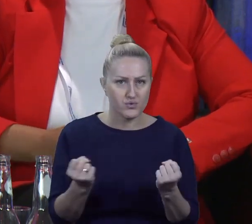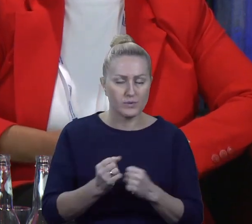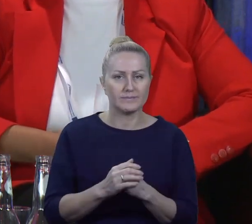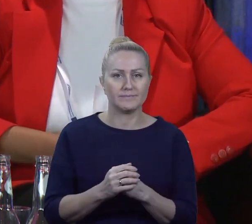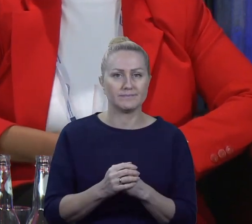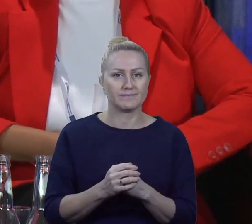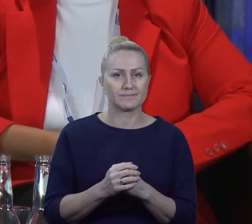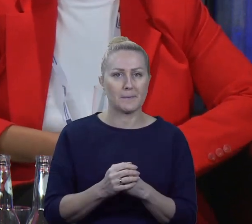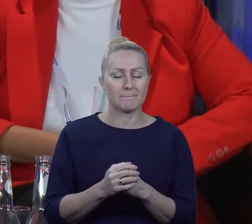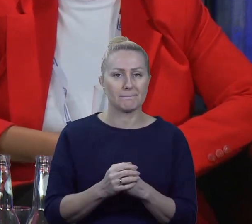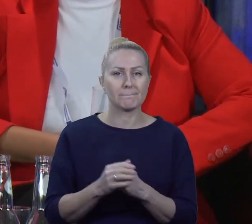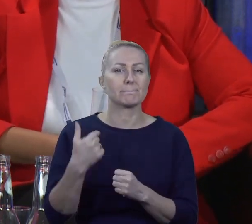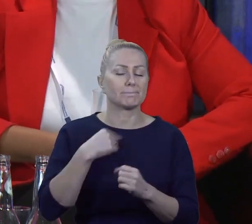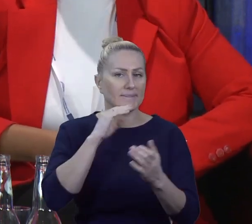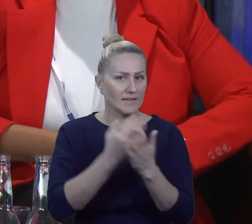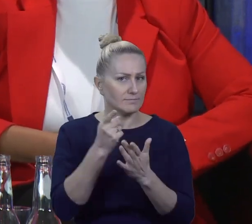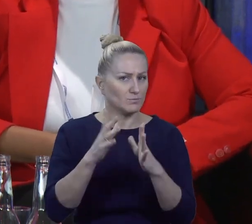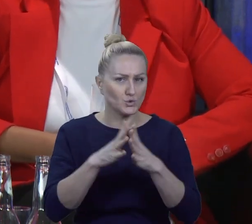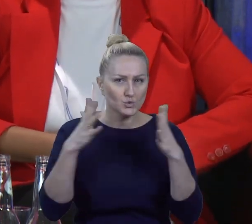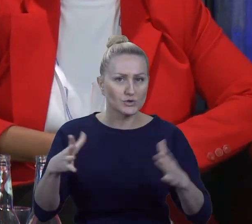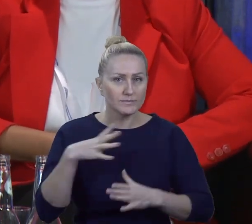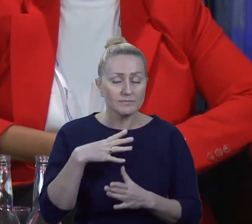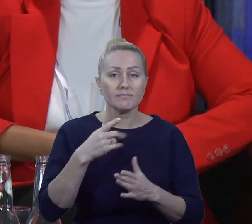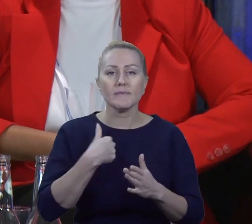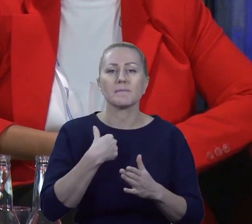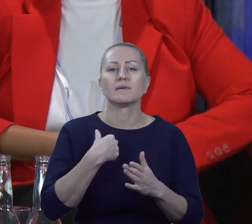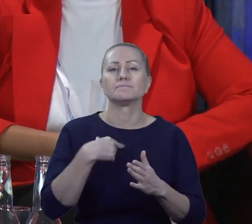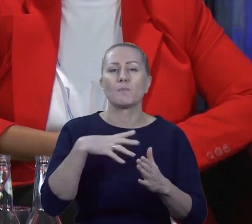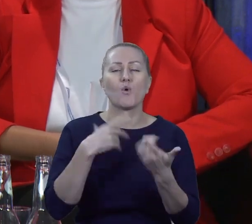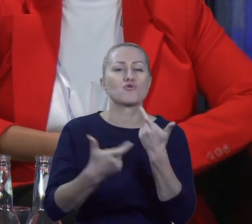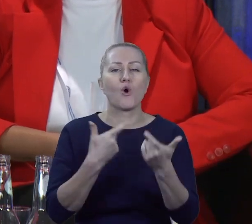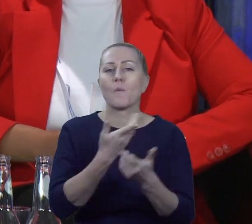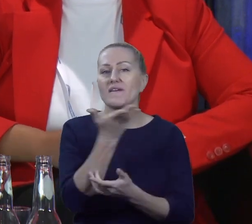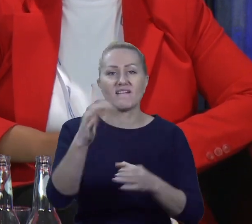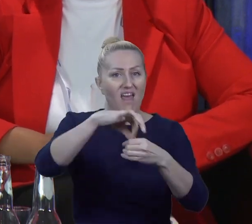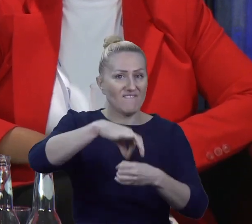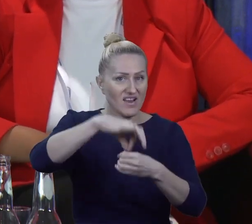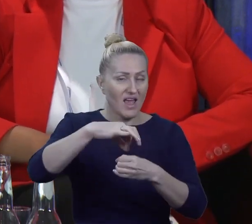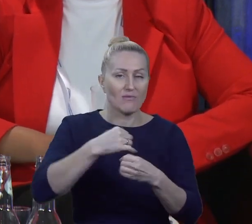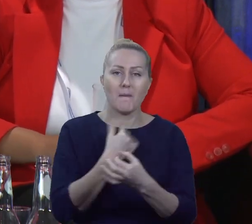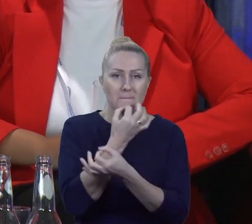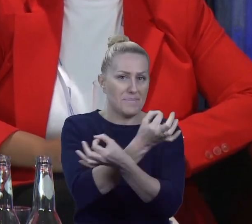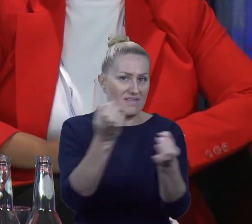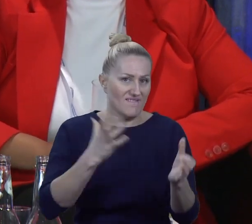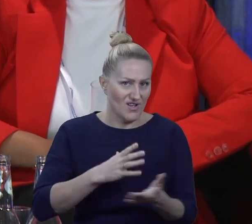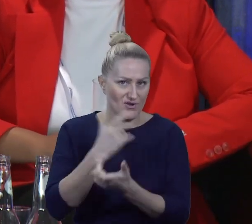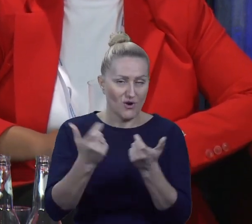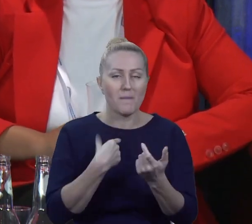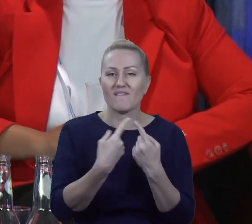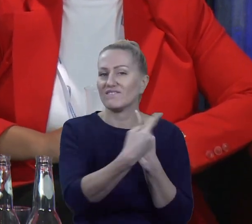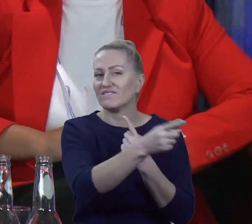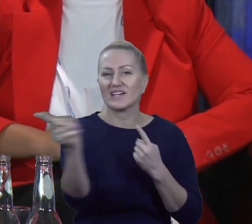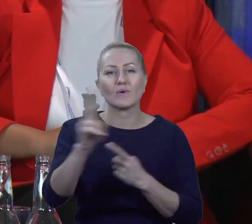i tak jak powiedziałem, bardzo duża. Po prostu wysłaliśmy, zrobiliśmy quasi-referendum, zachęcam wszystkich do zrobienia czegoś takiego. Zesłaliśmy do wszystkich